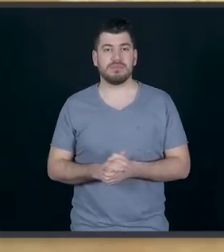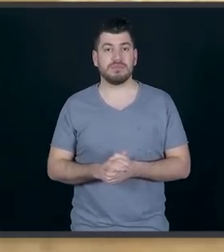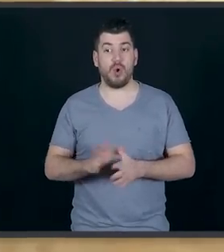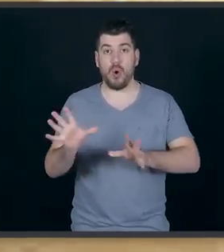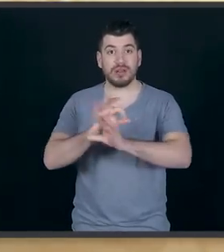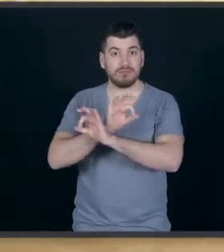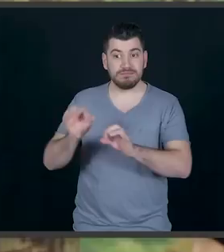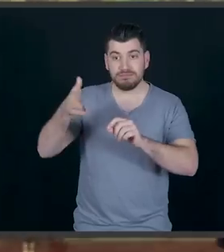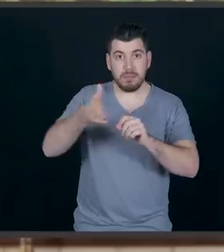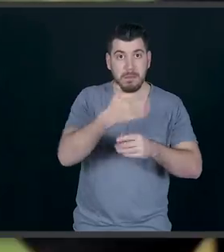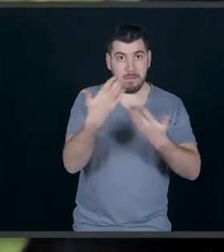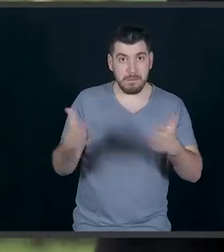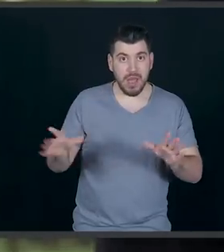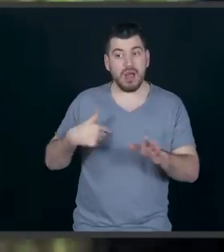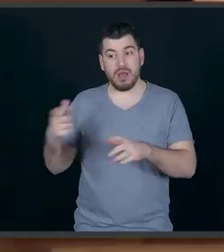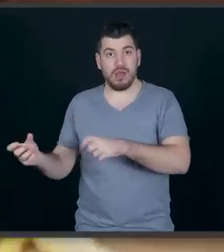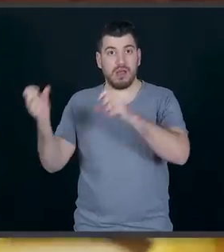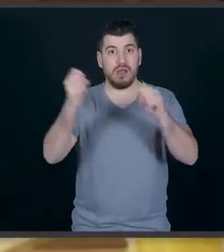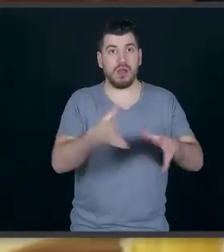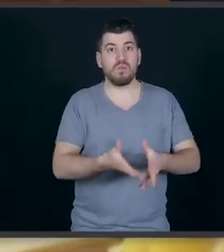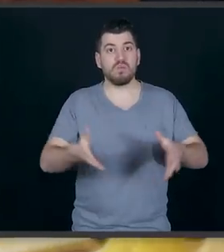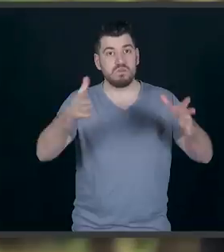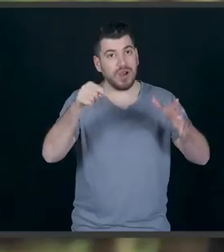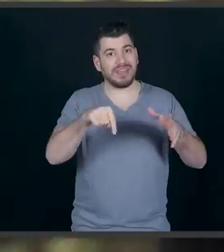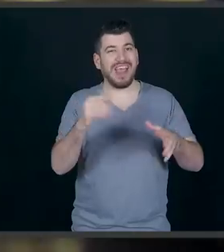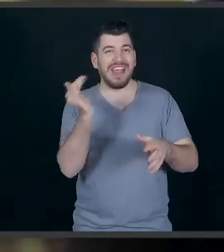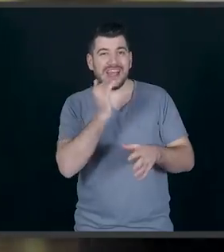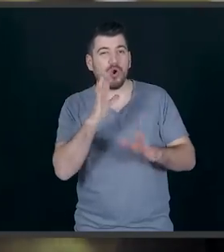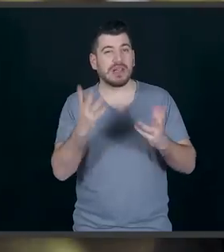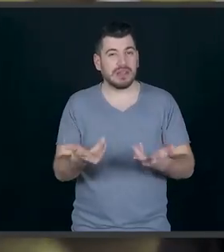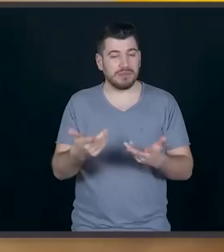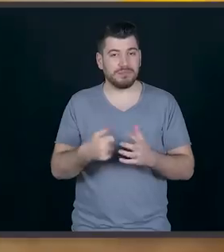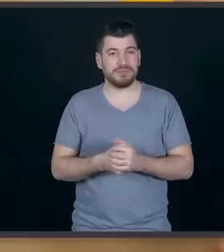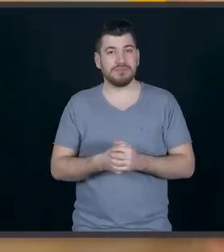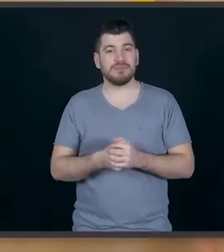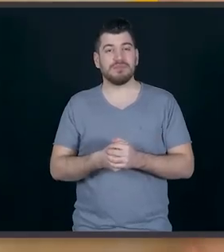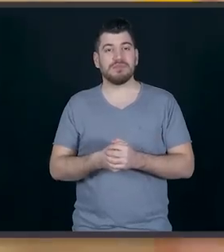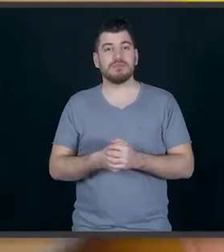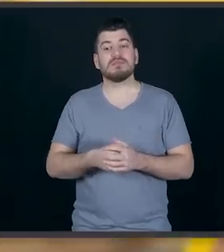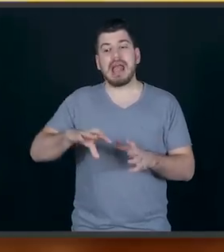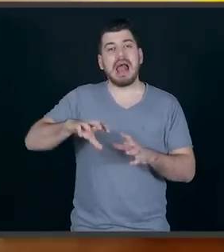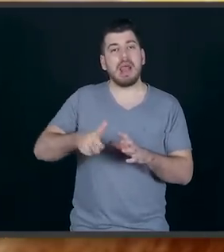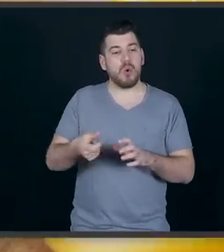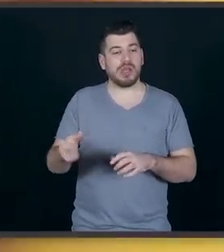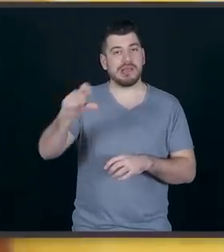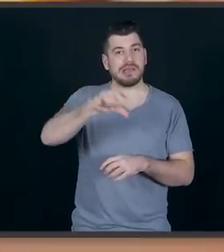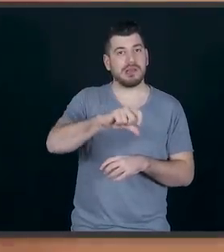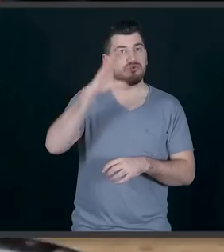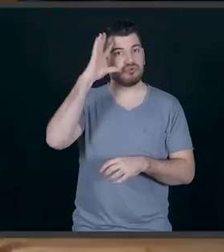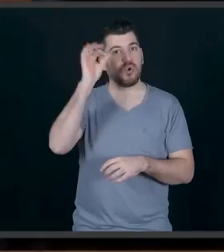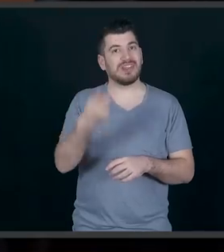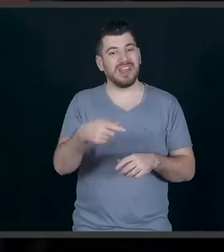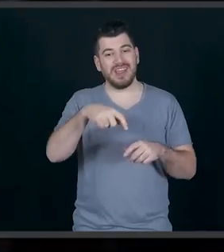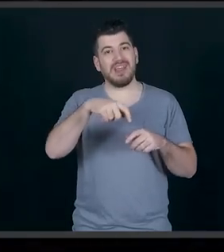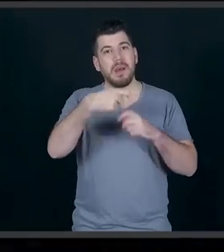Και μόλις τις τελειώσουμε, τις βάζουμε σε ένα μπολ και ρίχνουμε γρήγορα, λίγο, όχι πολύ, πολύ λίγο, λεμόνι ή σε ίσα για να βοηθήσουμε τις